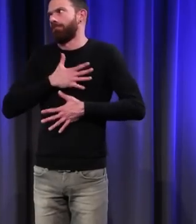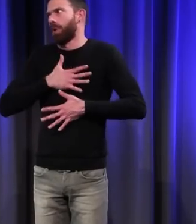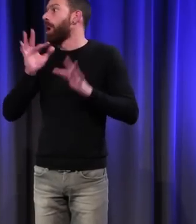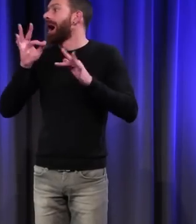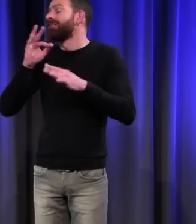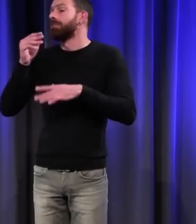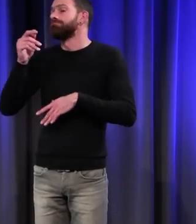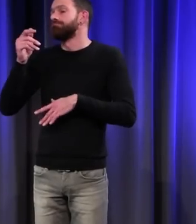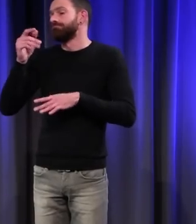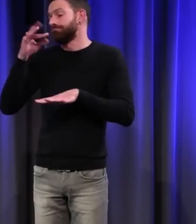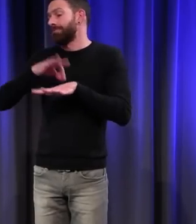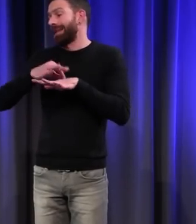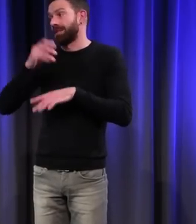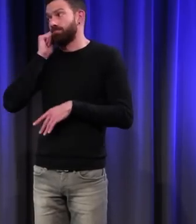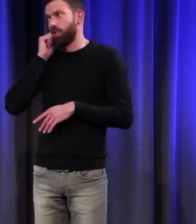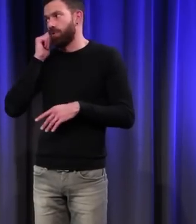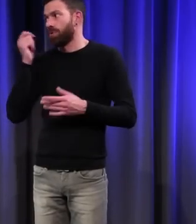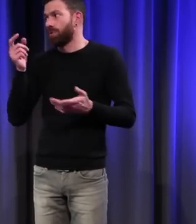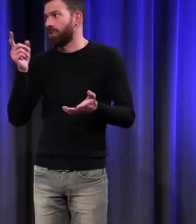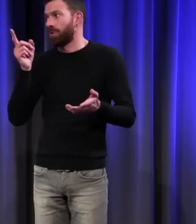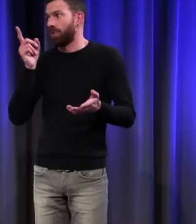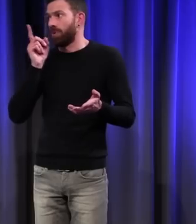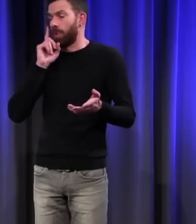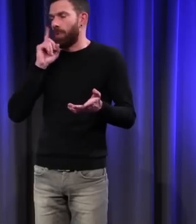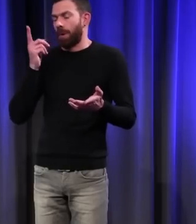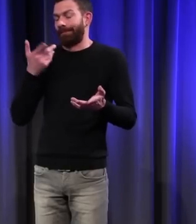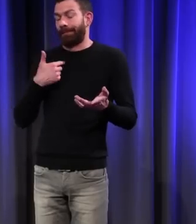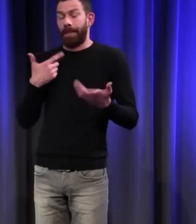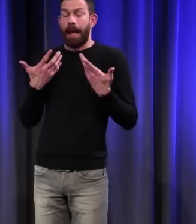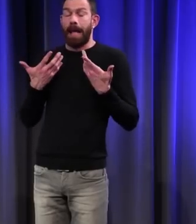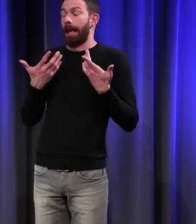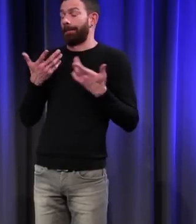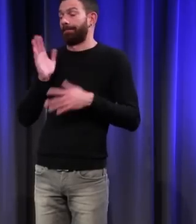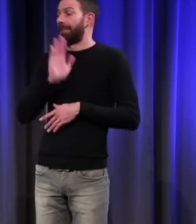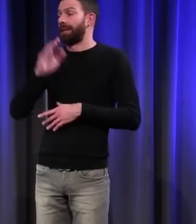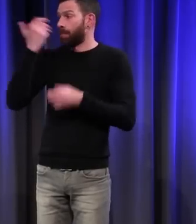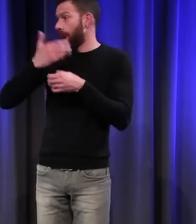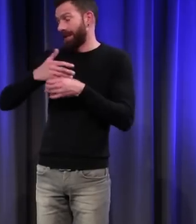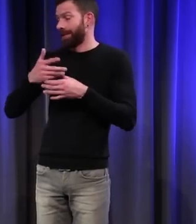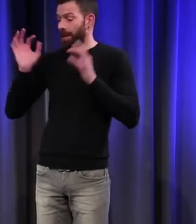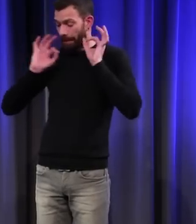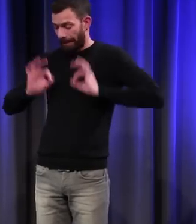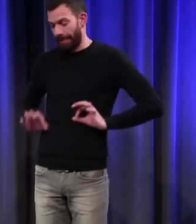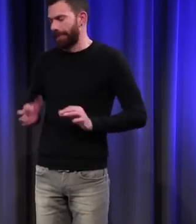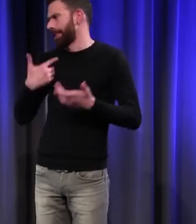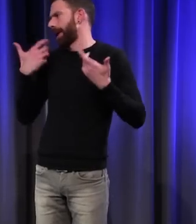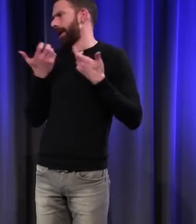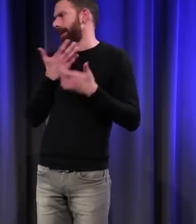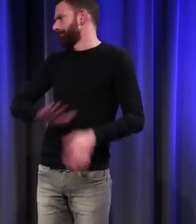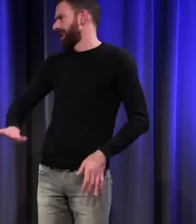à la fois parce qu'on n'aime pas du tout le tacheter au Moyen Âge. Donc, dès que quelqu'un a